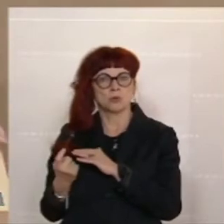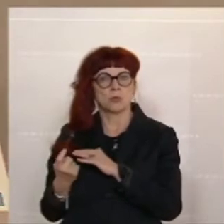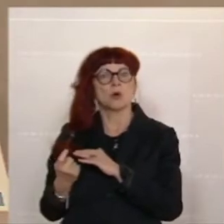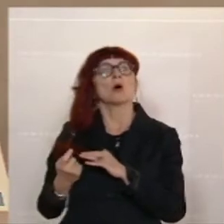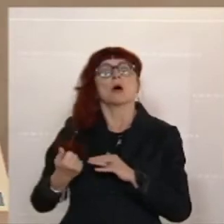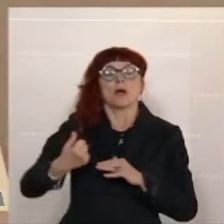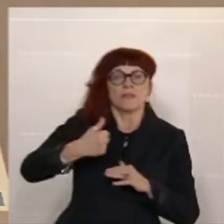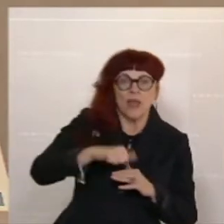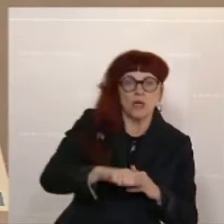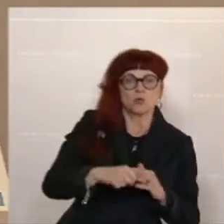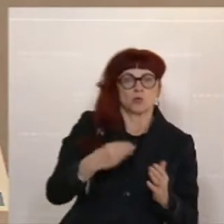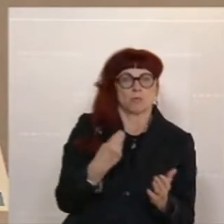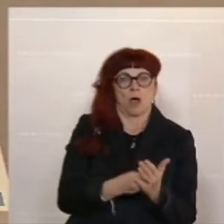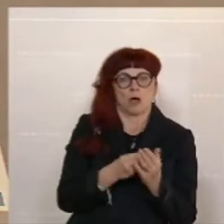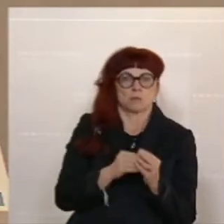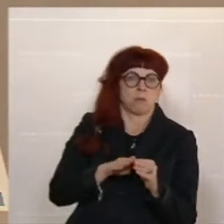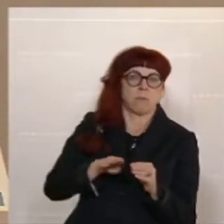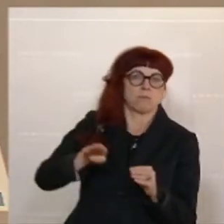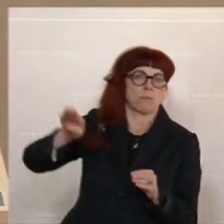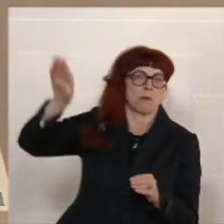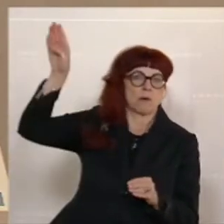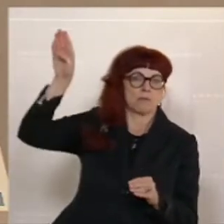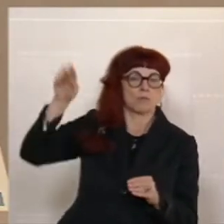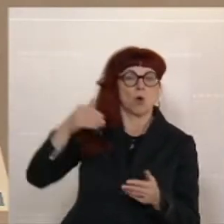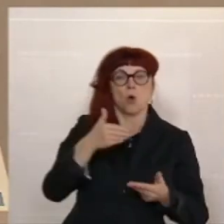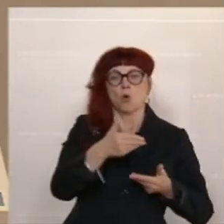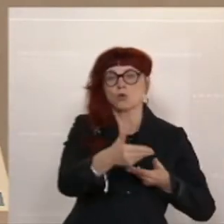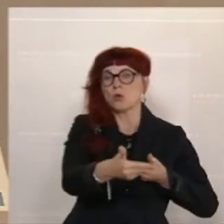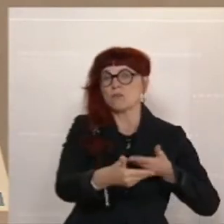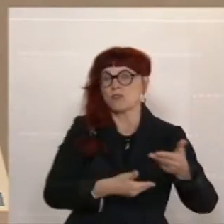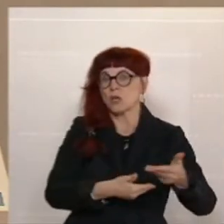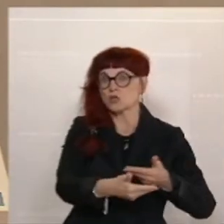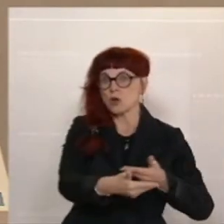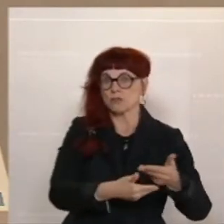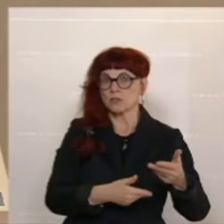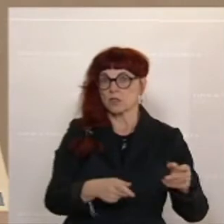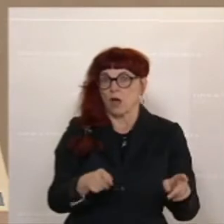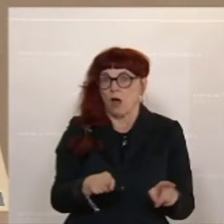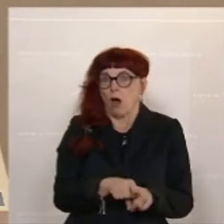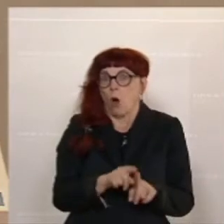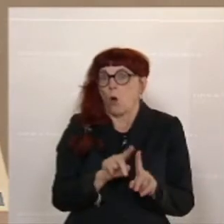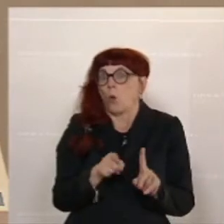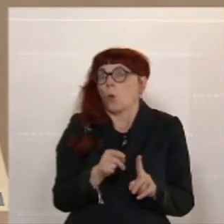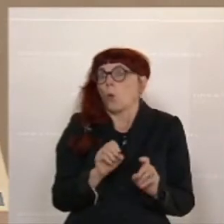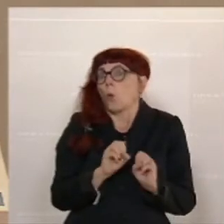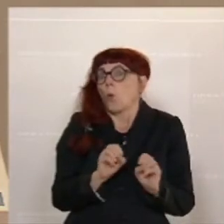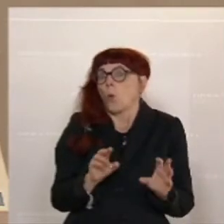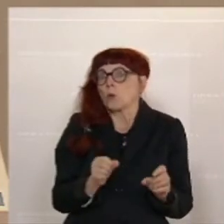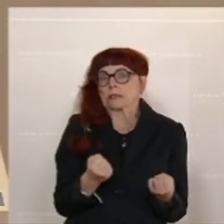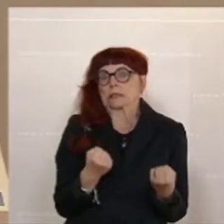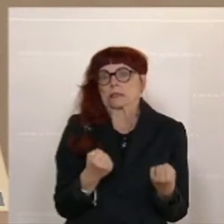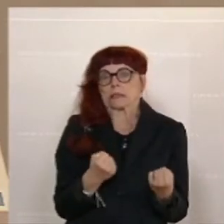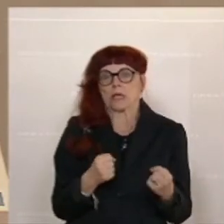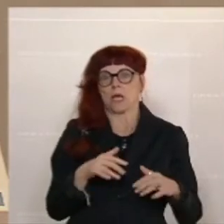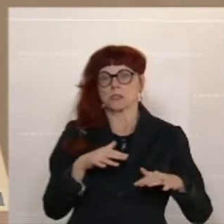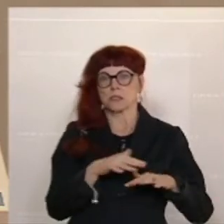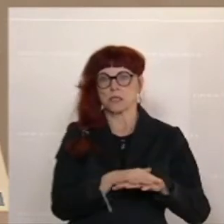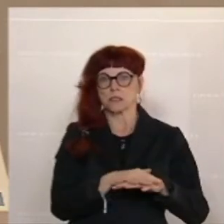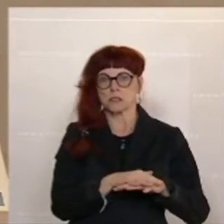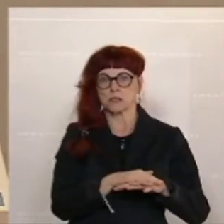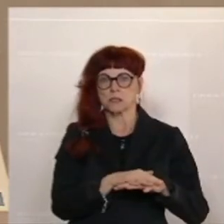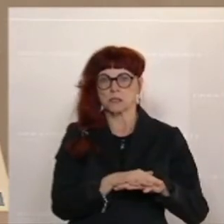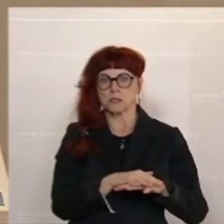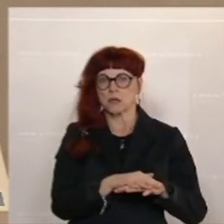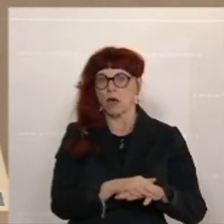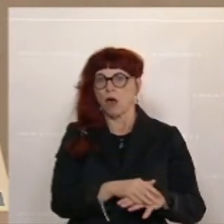Preisexplosionen und auch die Wirtschaft steht in Österreich bisher ohne Sicherheitsnetz da. Die Folgen wären